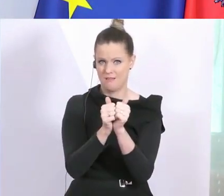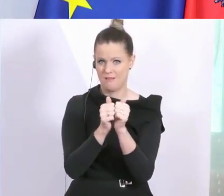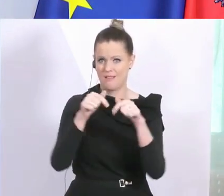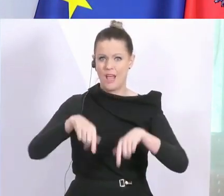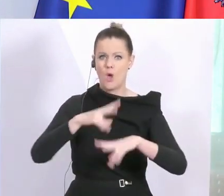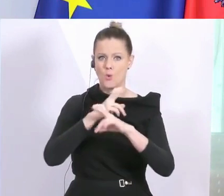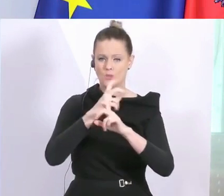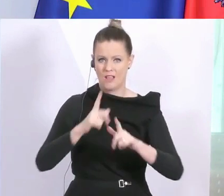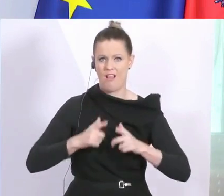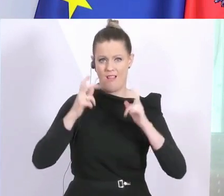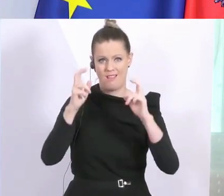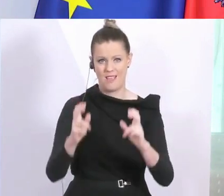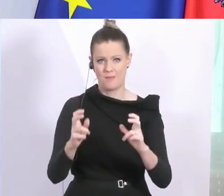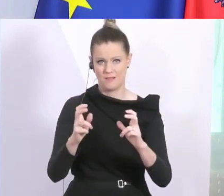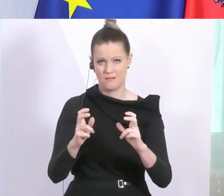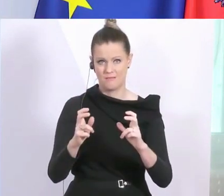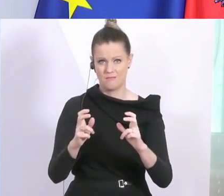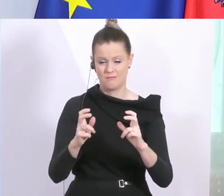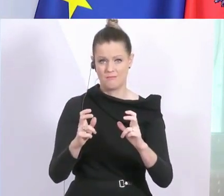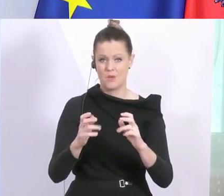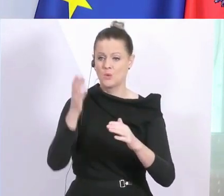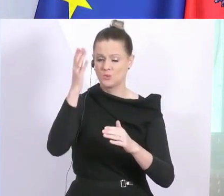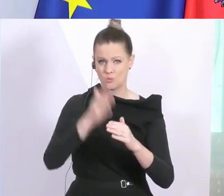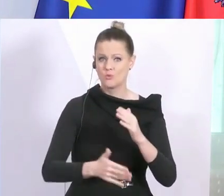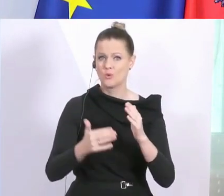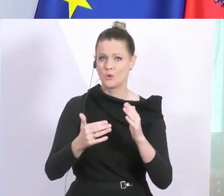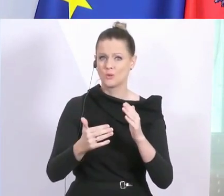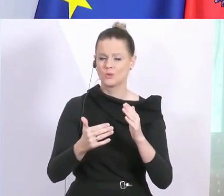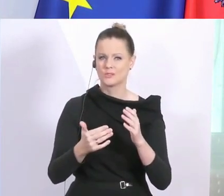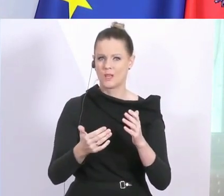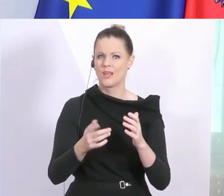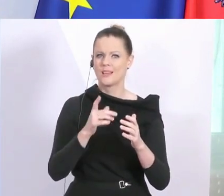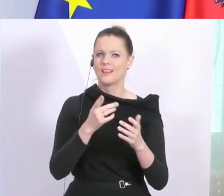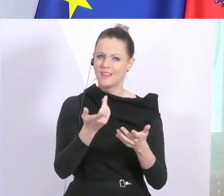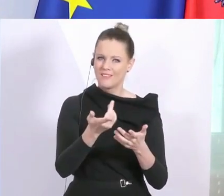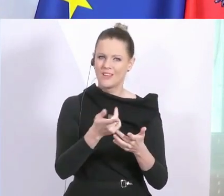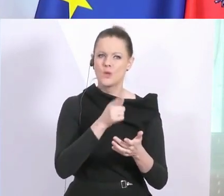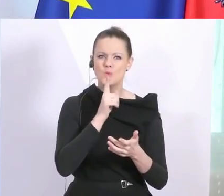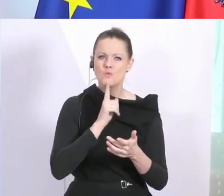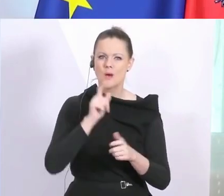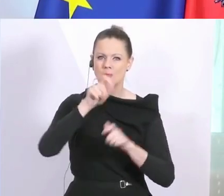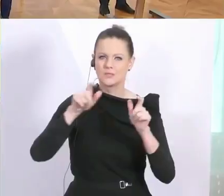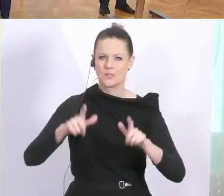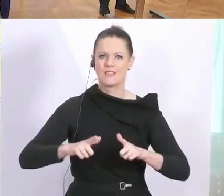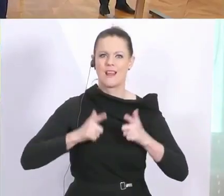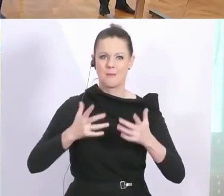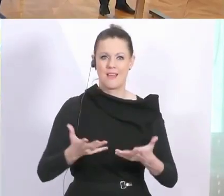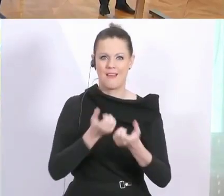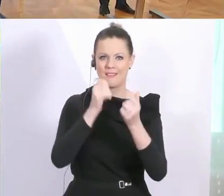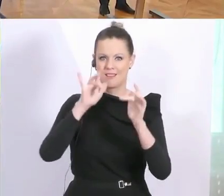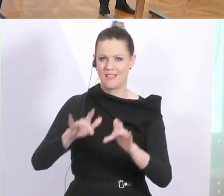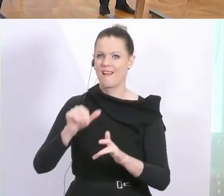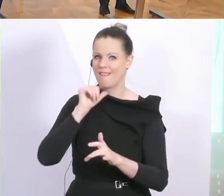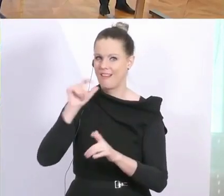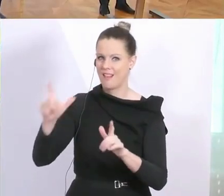mehr Lebensretterinnen und Lebensretter haben und hoffentlich gar keine Lebensgefährder mehr. Vielen Dank, Herr